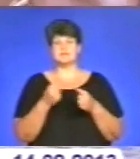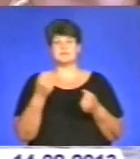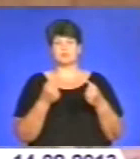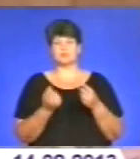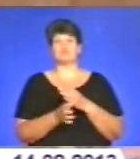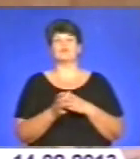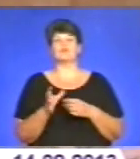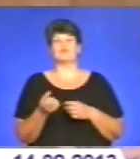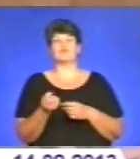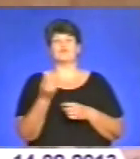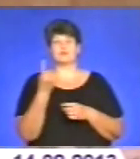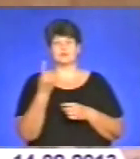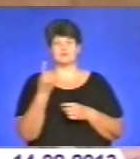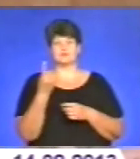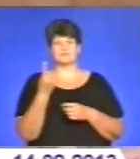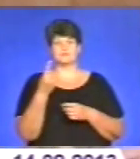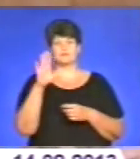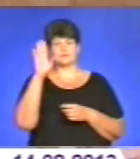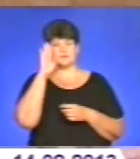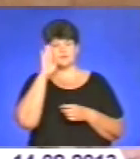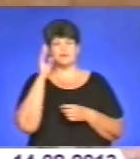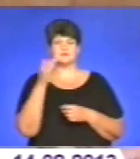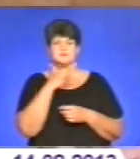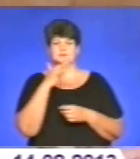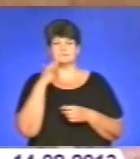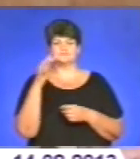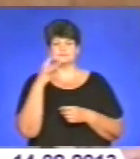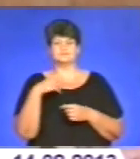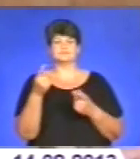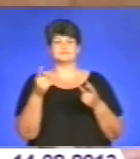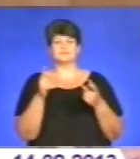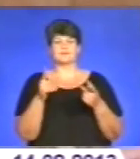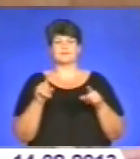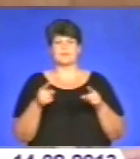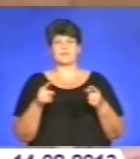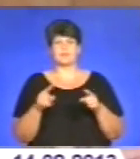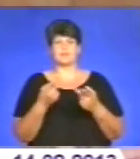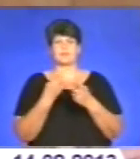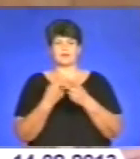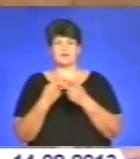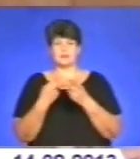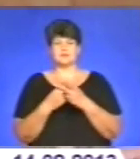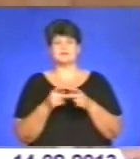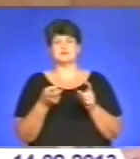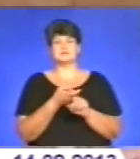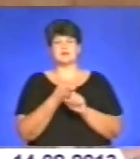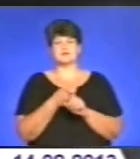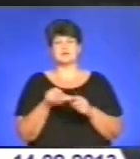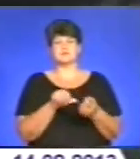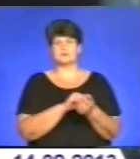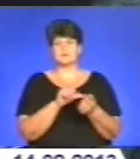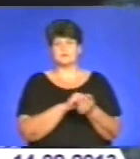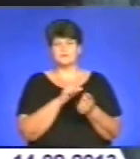виявлений громадянин, який недоразово притягився до кримінальної відповідальності за злочини, пов'язані з незаконним обігом наркотиків.